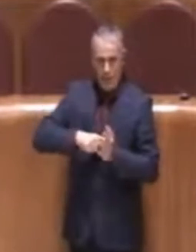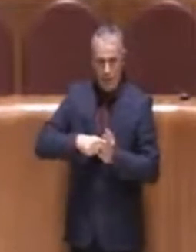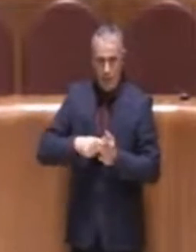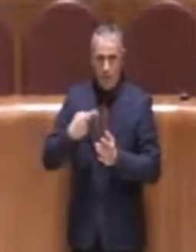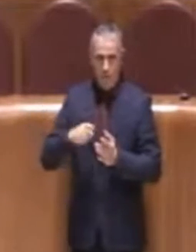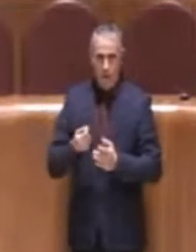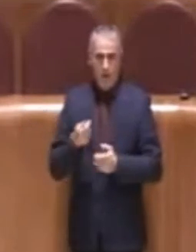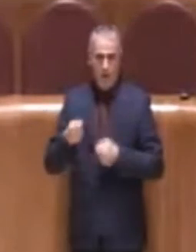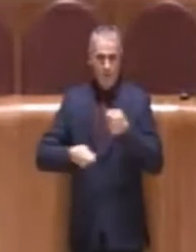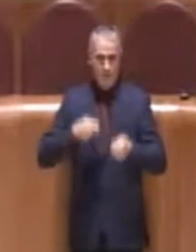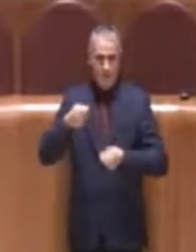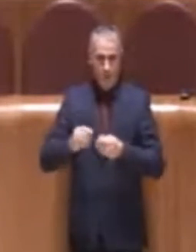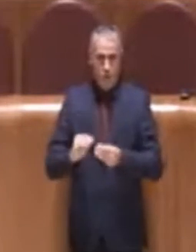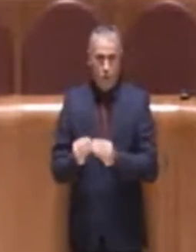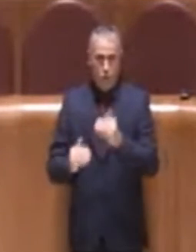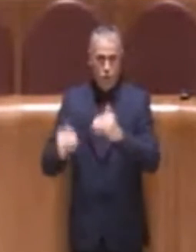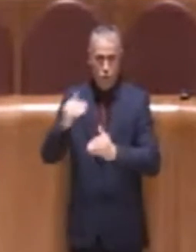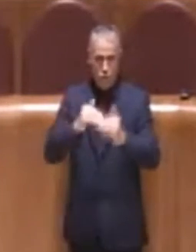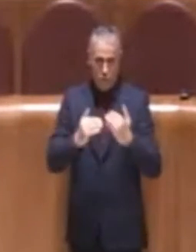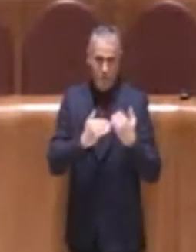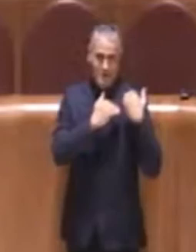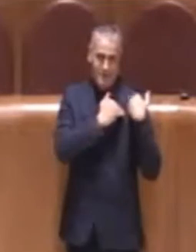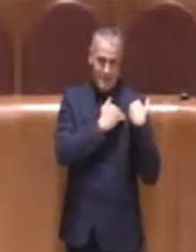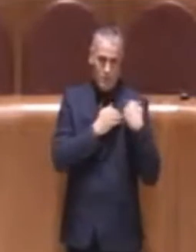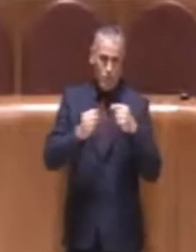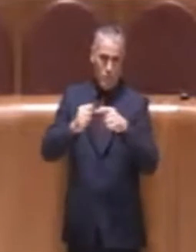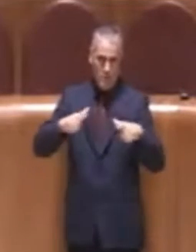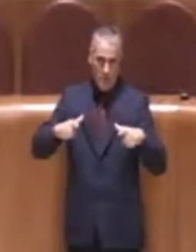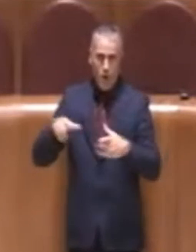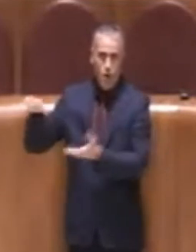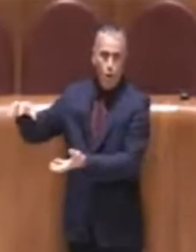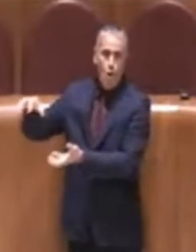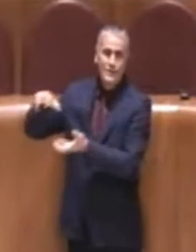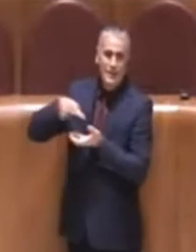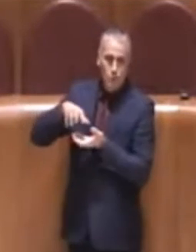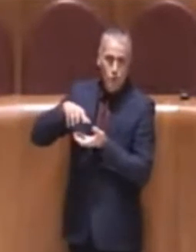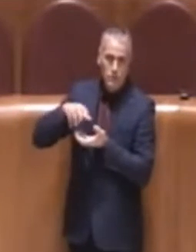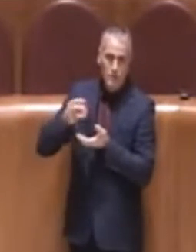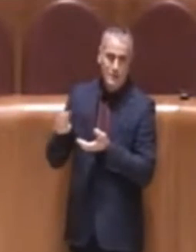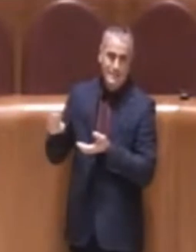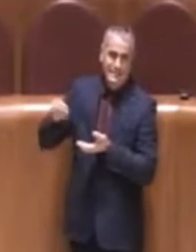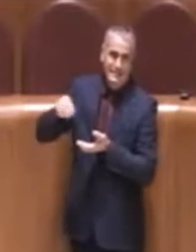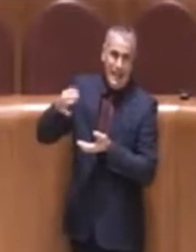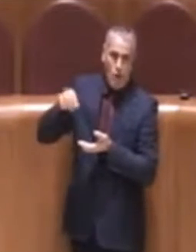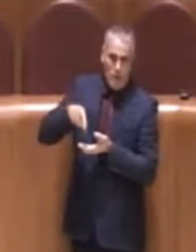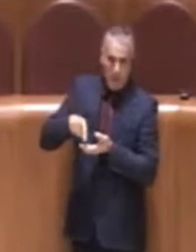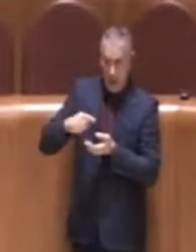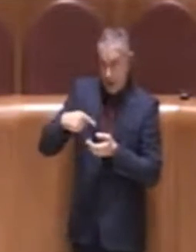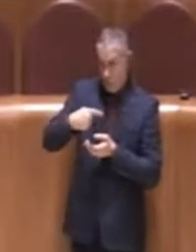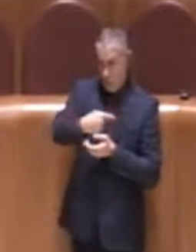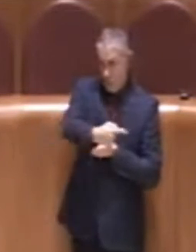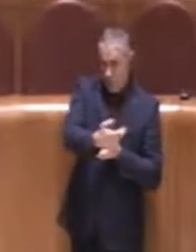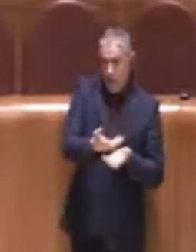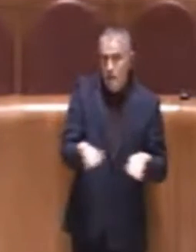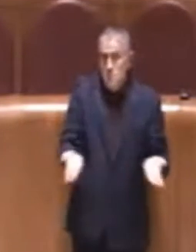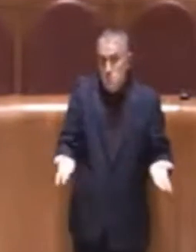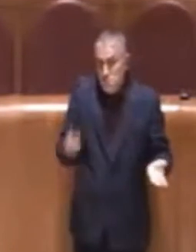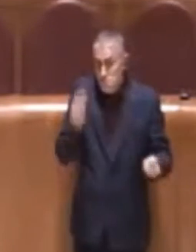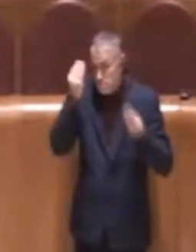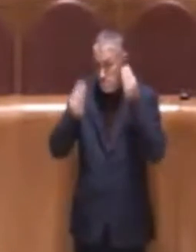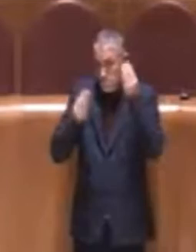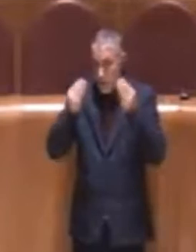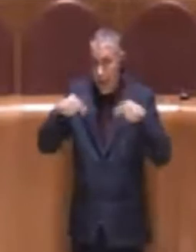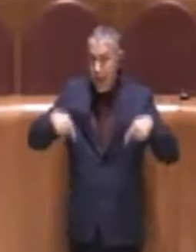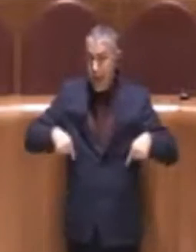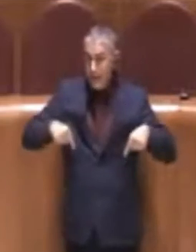costruzione e oneri di urbanizzazione e contributi straordinari. Per cui ritengo che non siamo